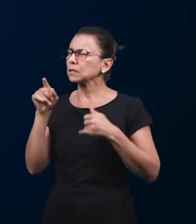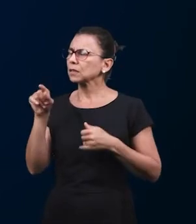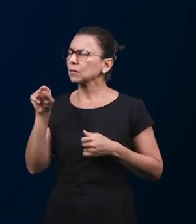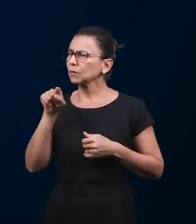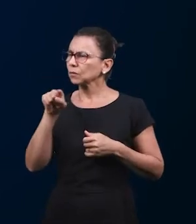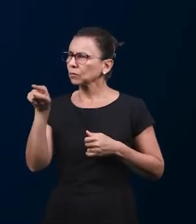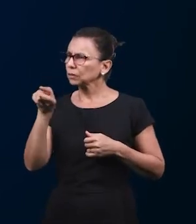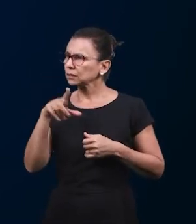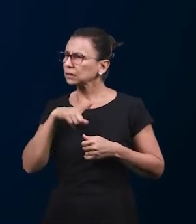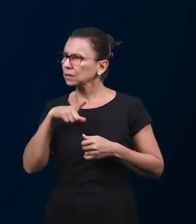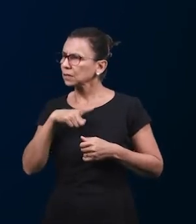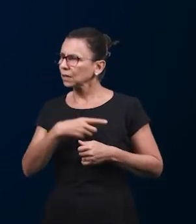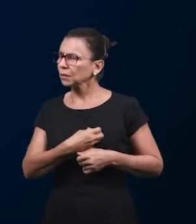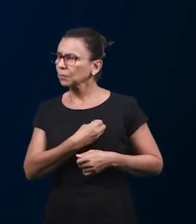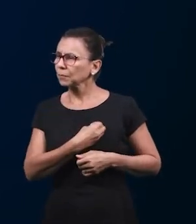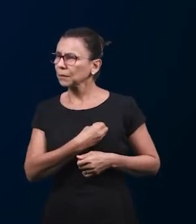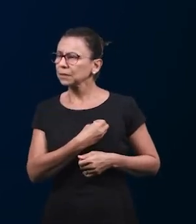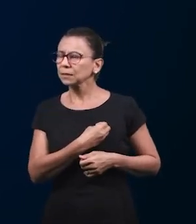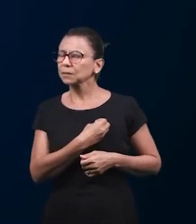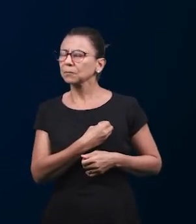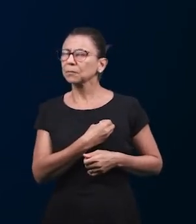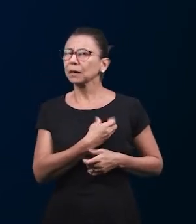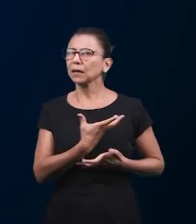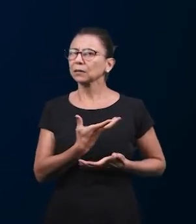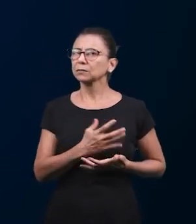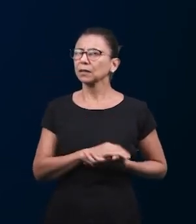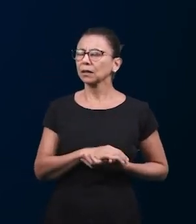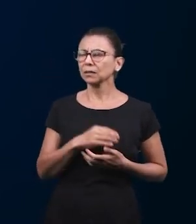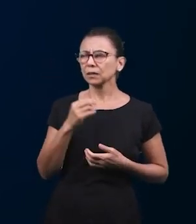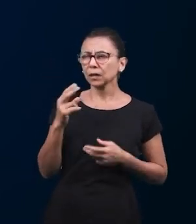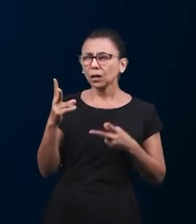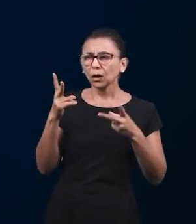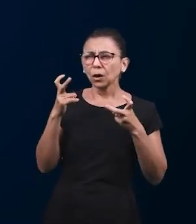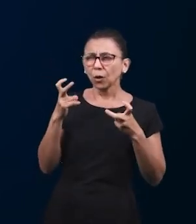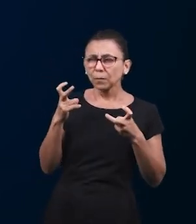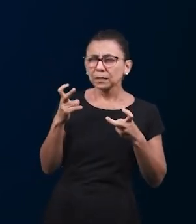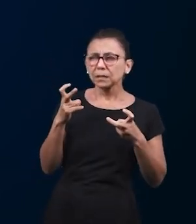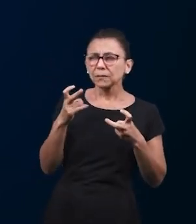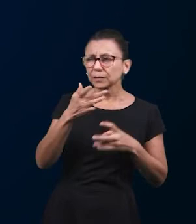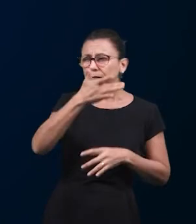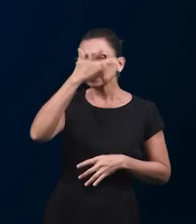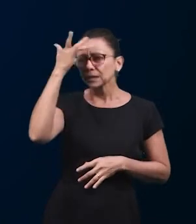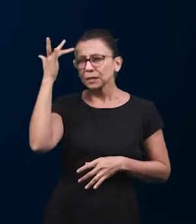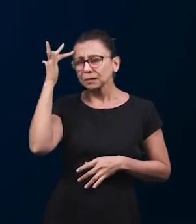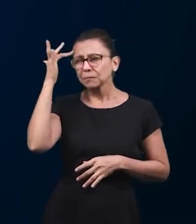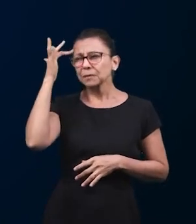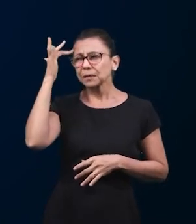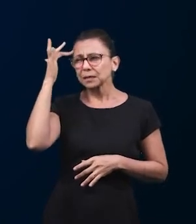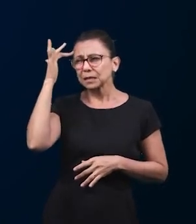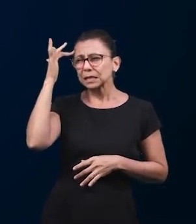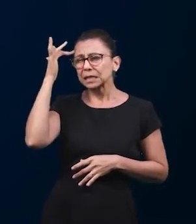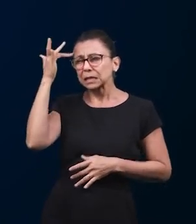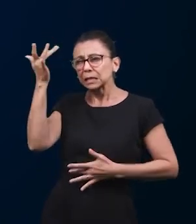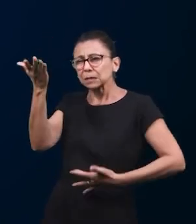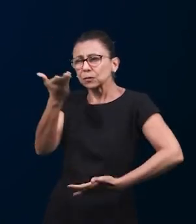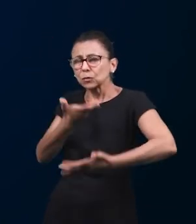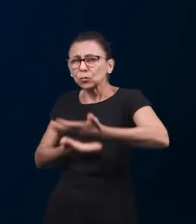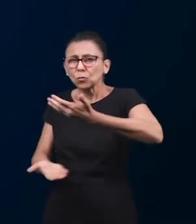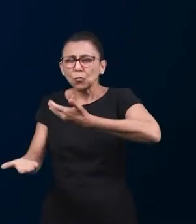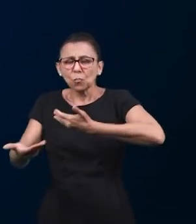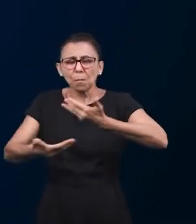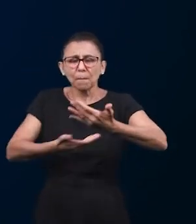информацию о том что вы участвуете в воскресной школе и видите как церковь